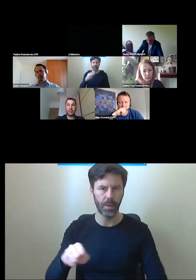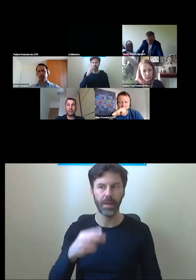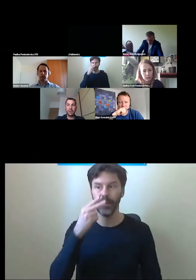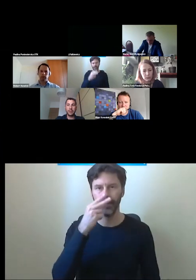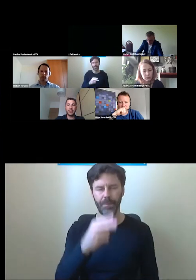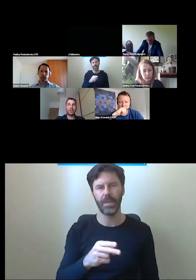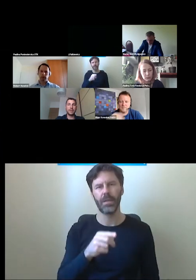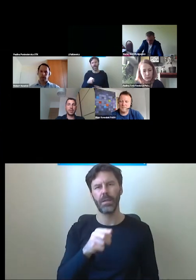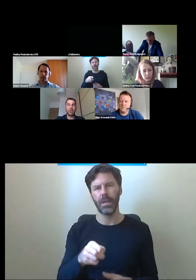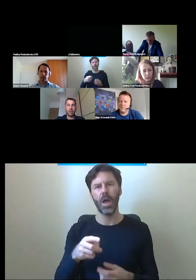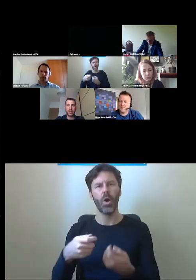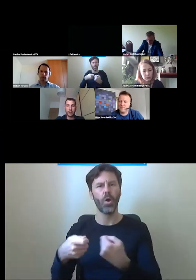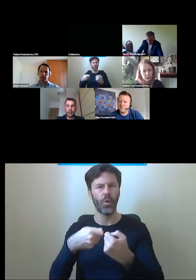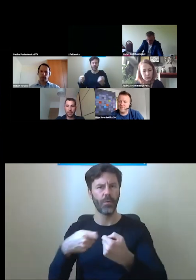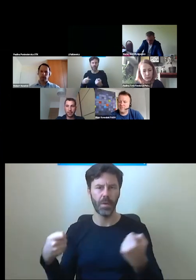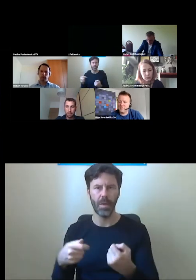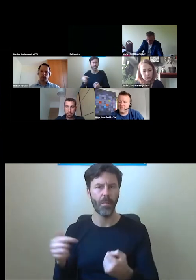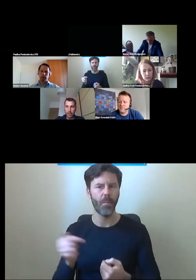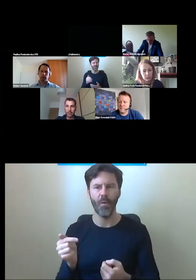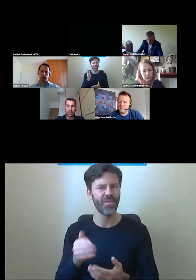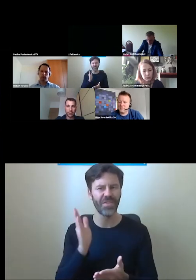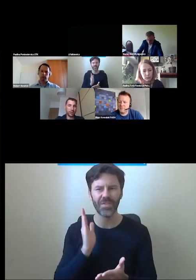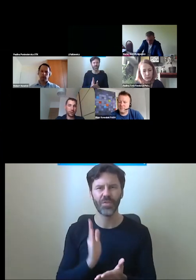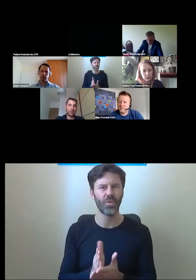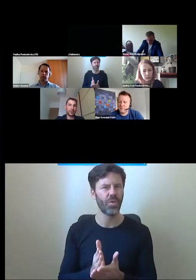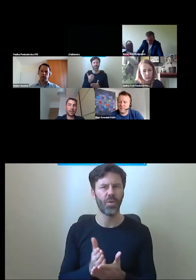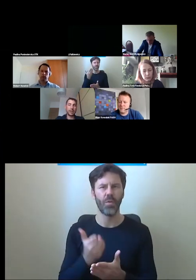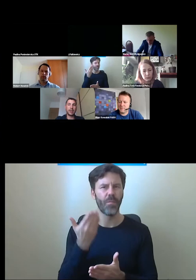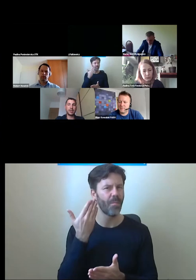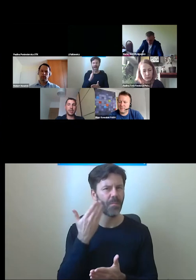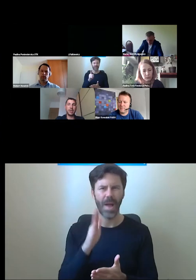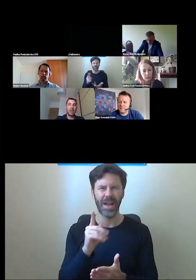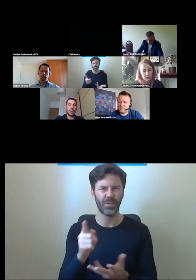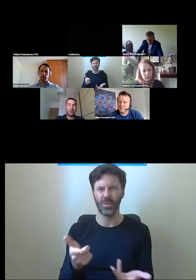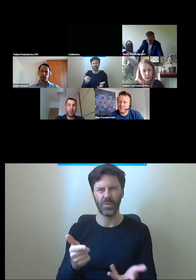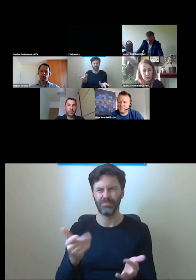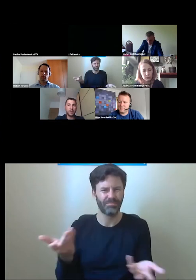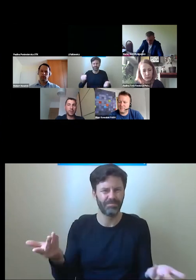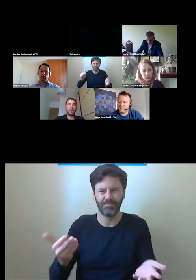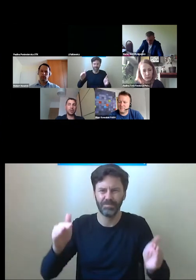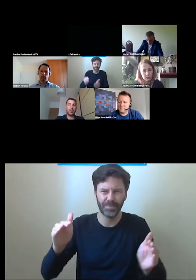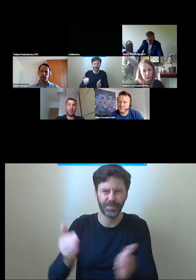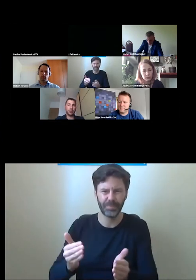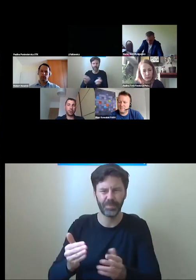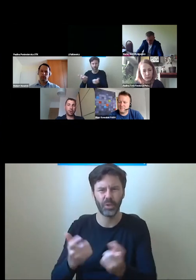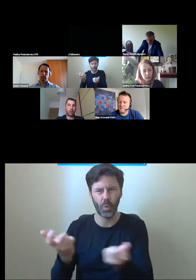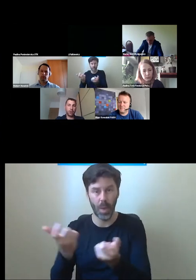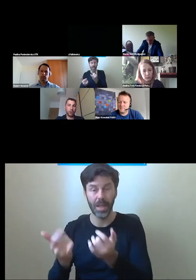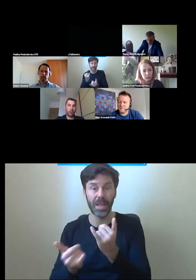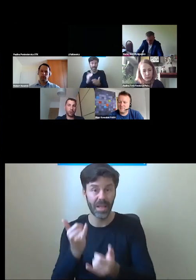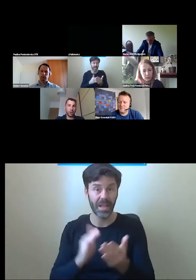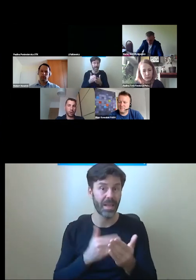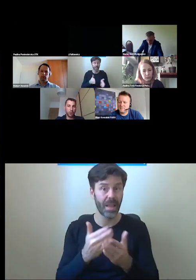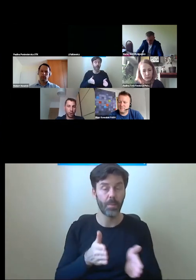rozwiązania powinny być stosowane tylko naprawdę w bardzo określonych przypadkach, gdzie na przykład mówimy o udostępnieniu komuś